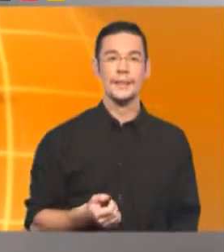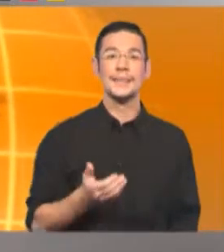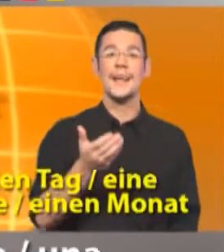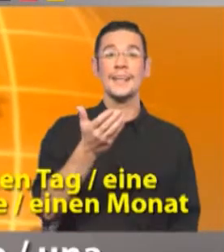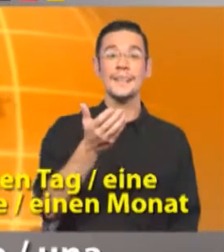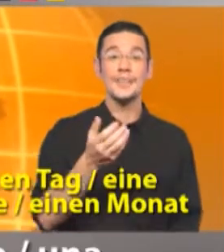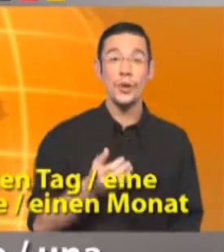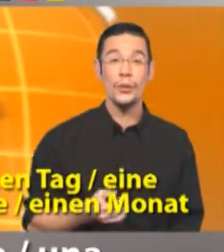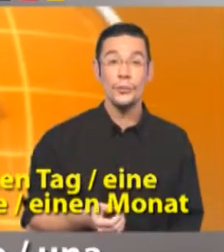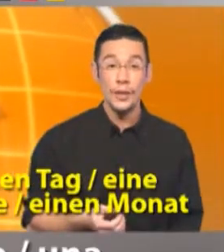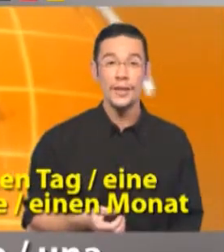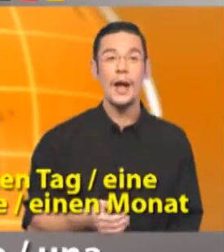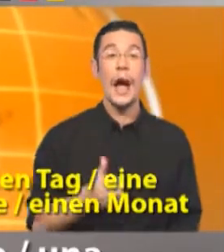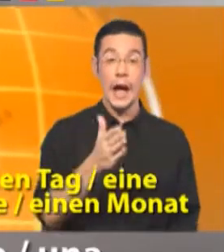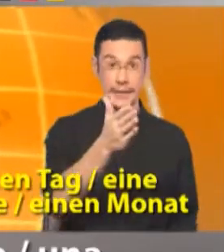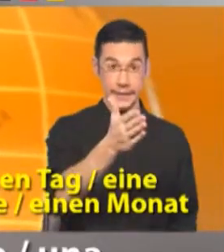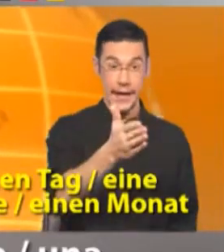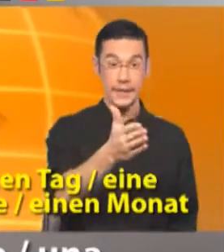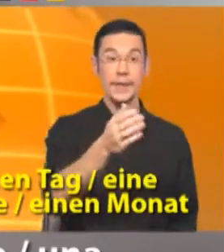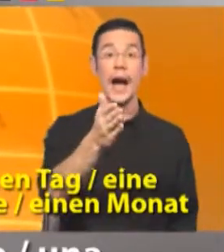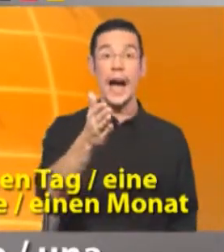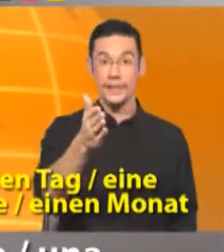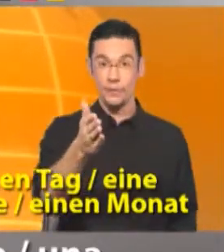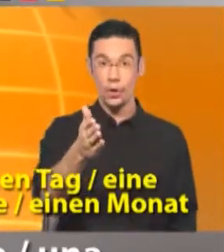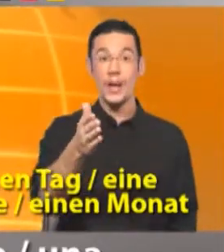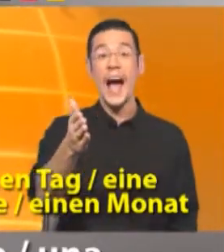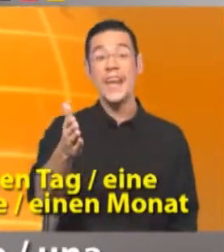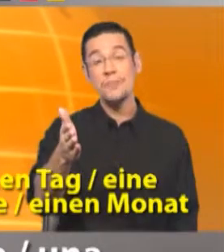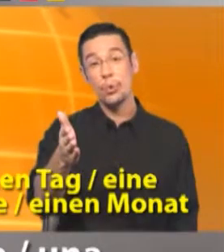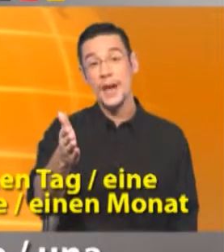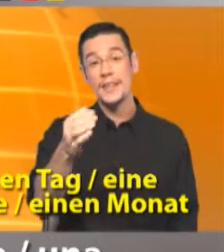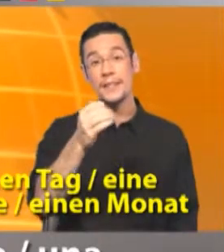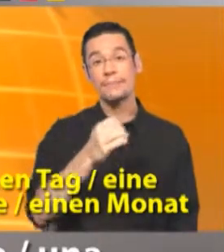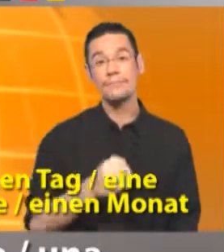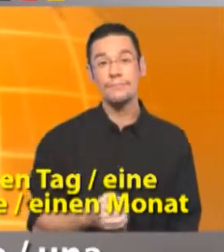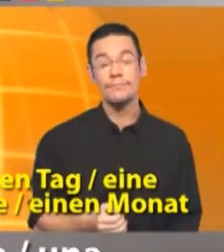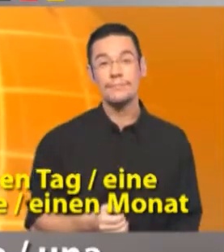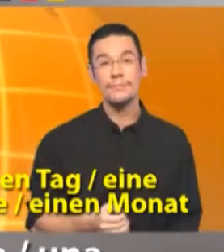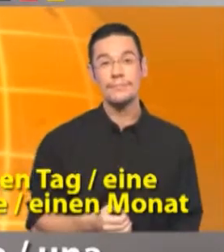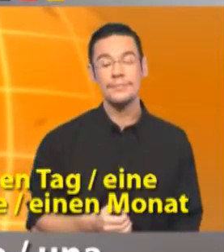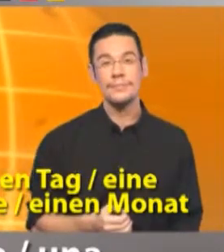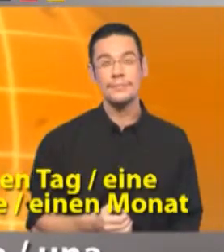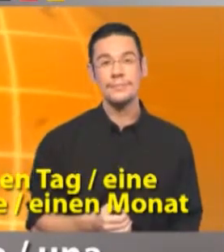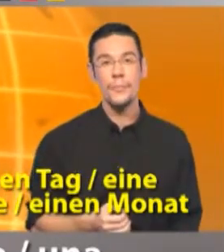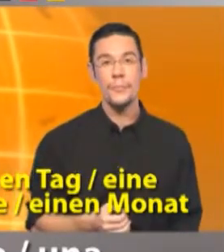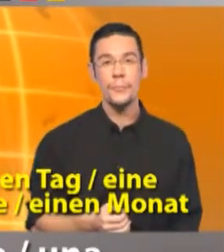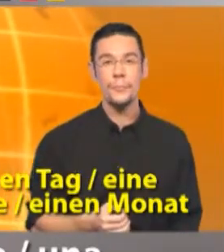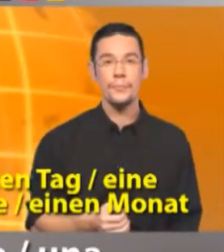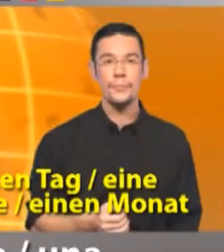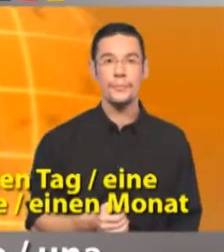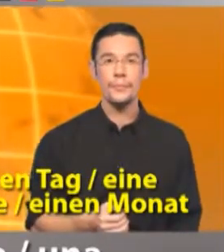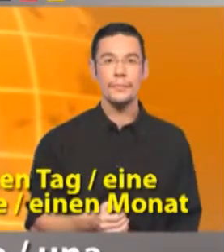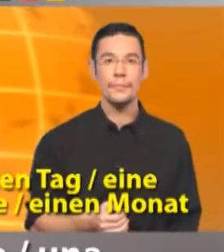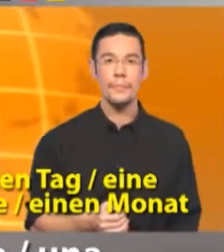Sie erinnern sich doch. Einen Tag. Eine Woche. Einen Monat. Un giorno.